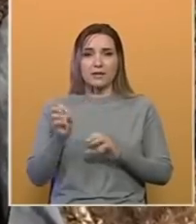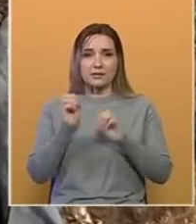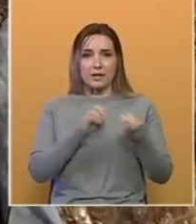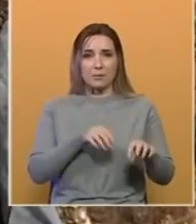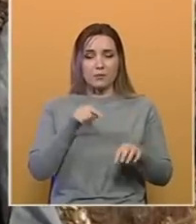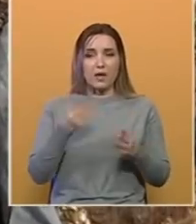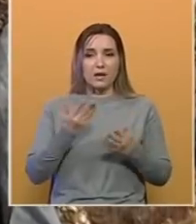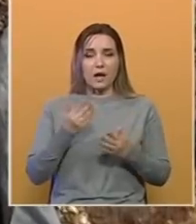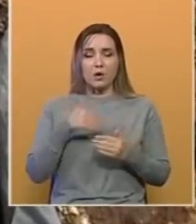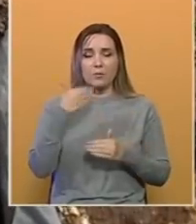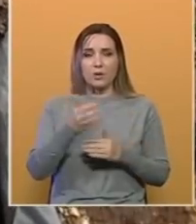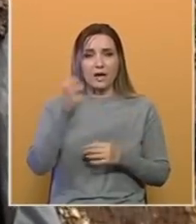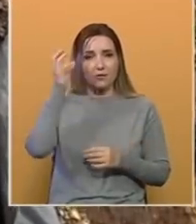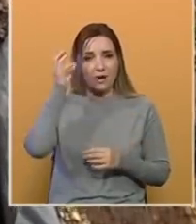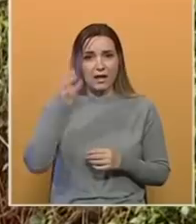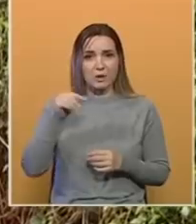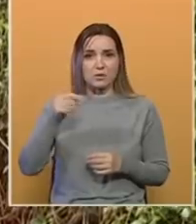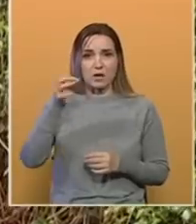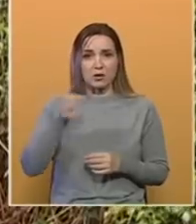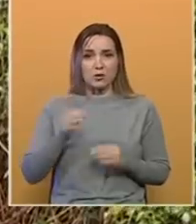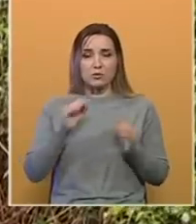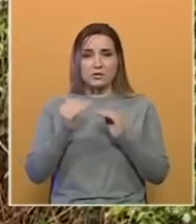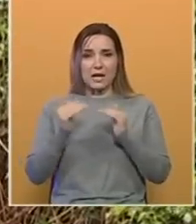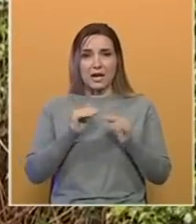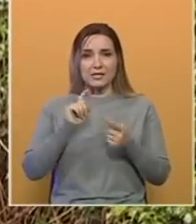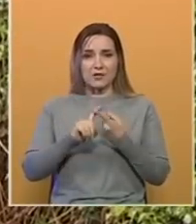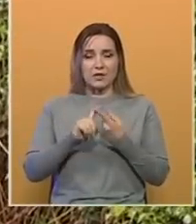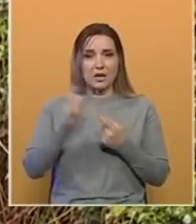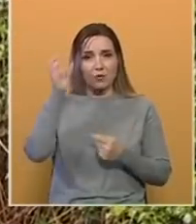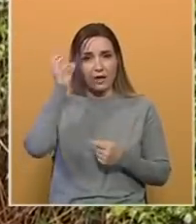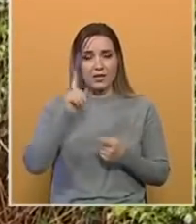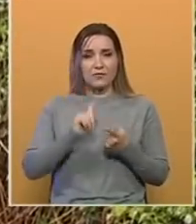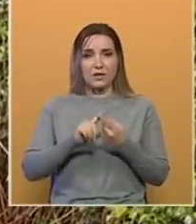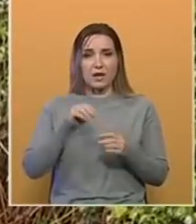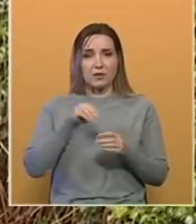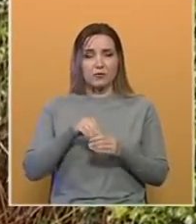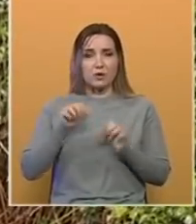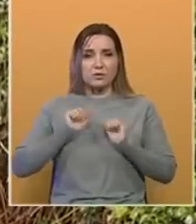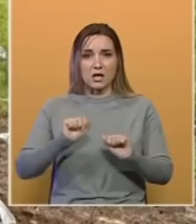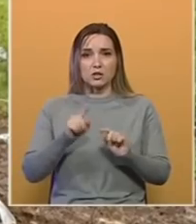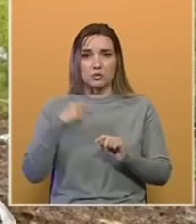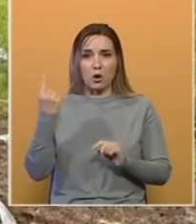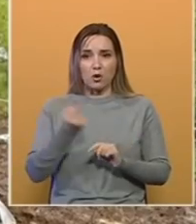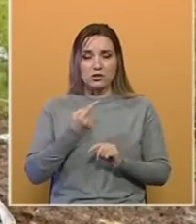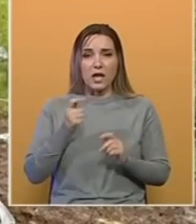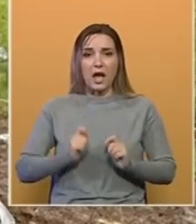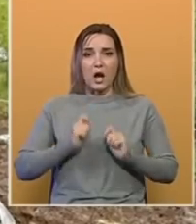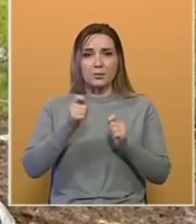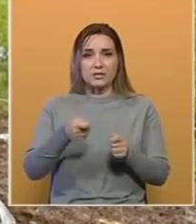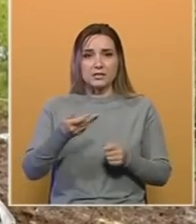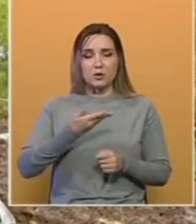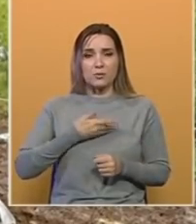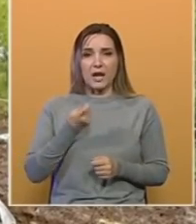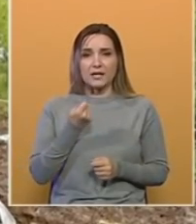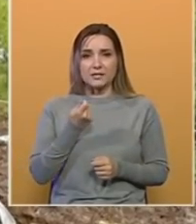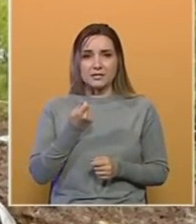kruks kako bi potom vladat odnog kantona u saradnji sa federalnom vladom i federalnim fondom za zaštitu okoliša aplicirali za dobijanje